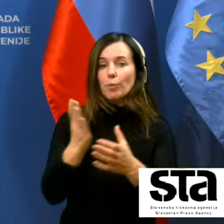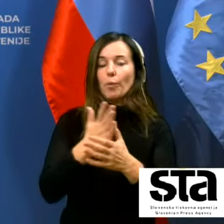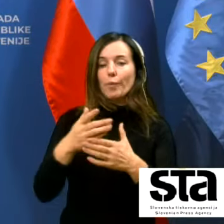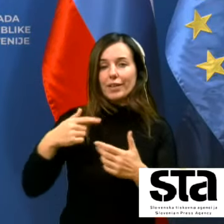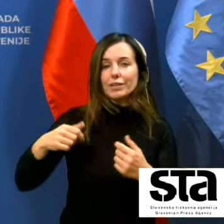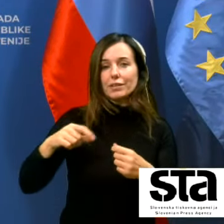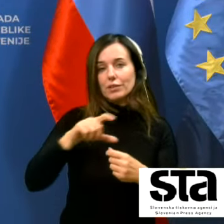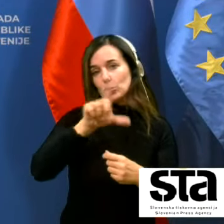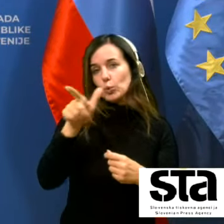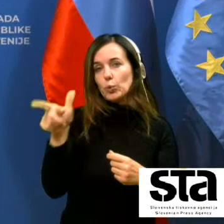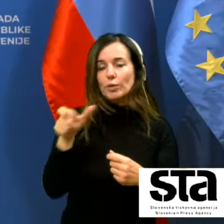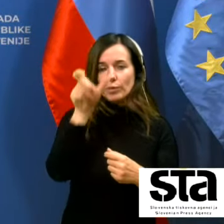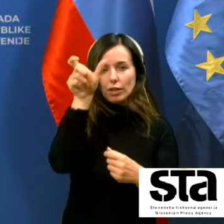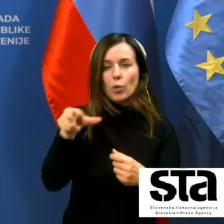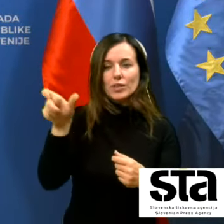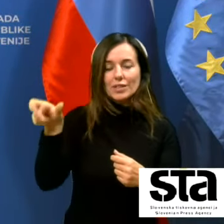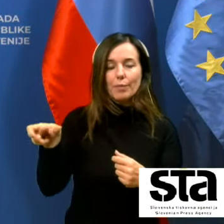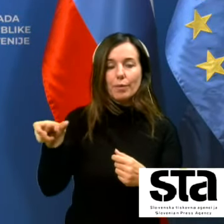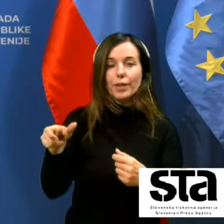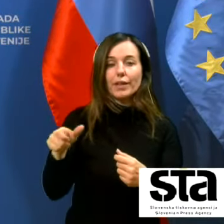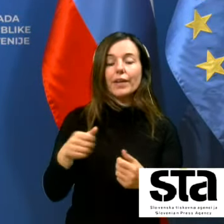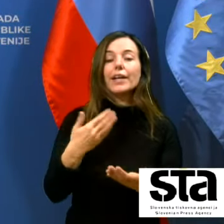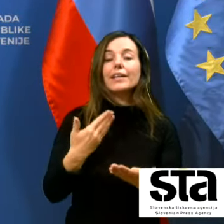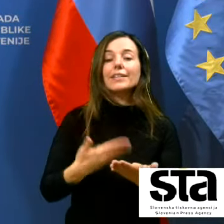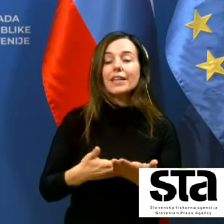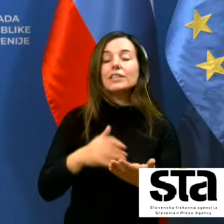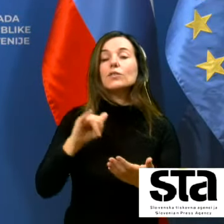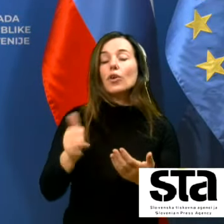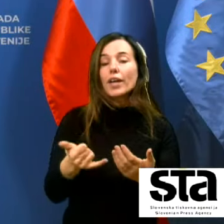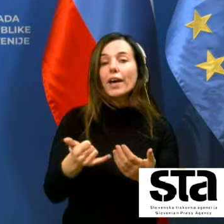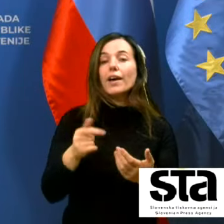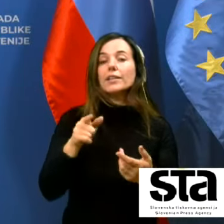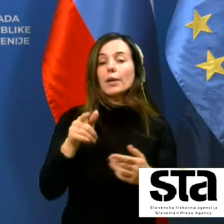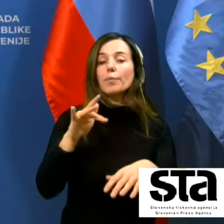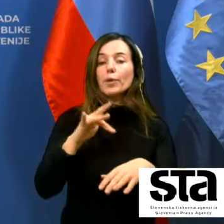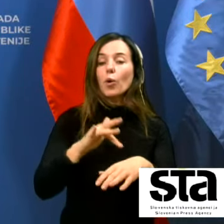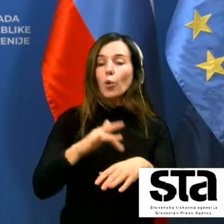dejstvo je seveda do teh okužb pri takšnem